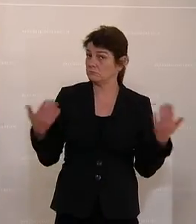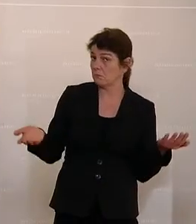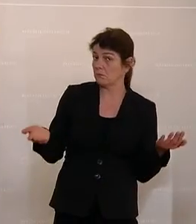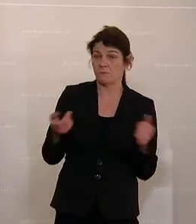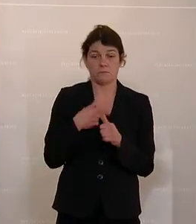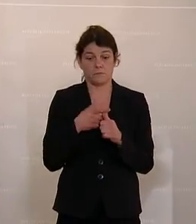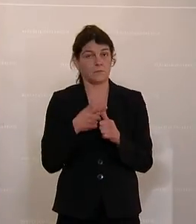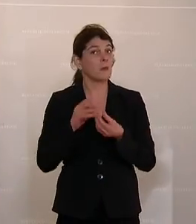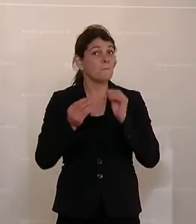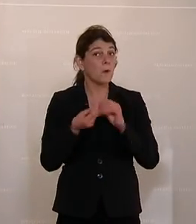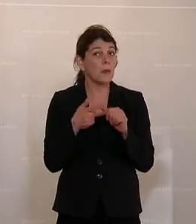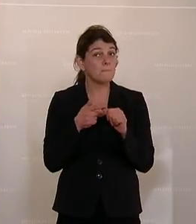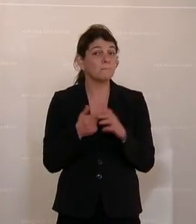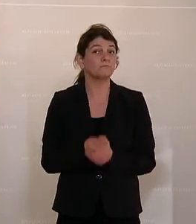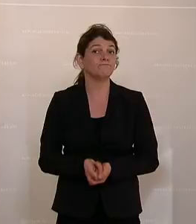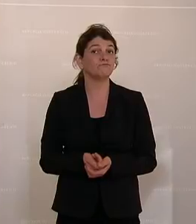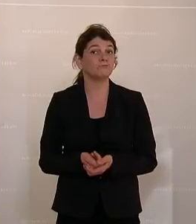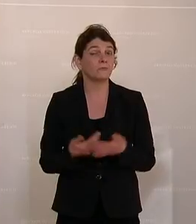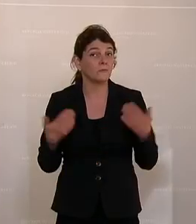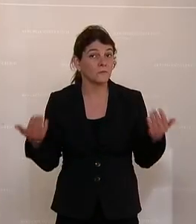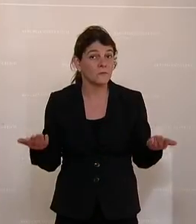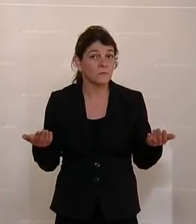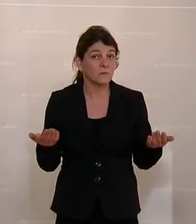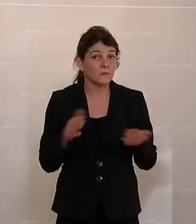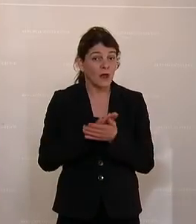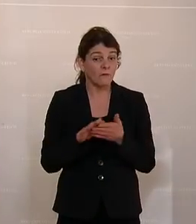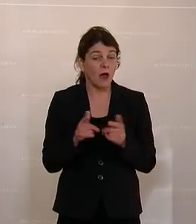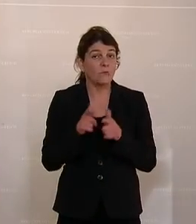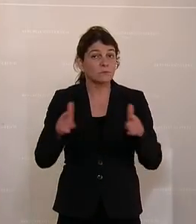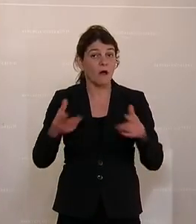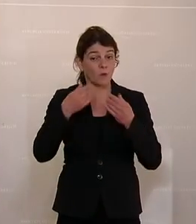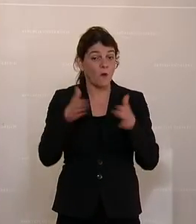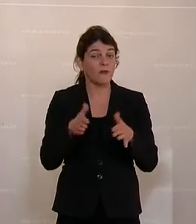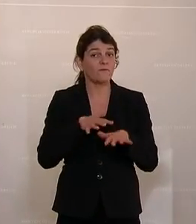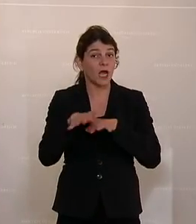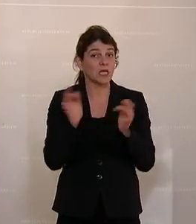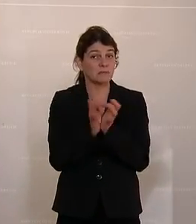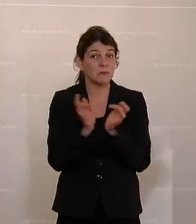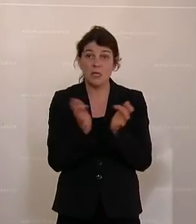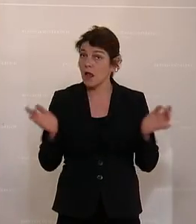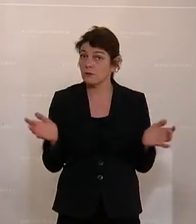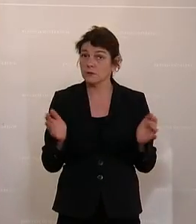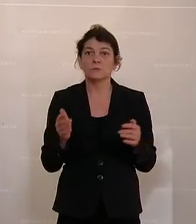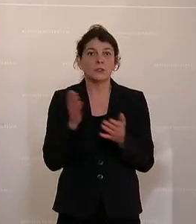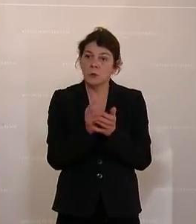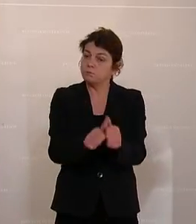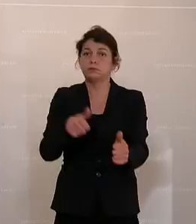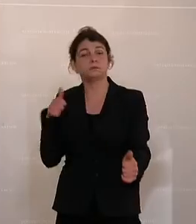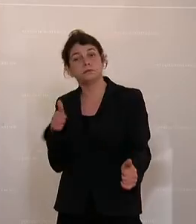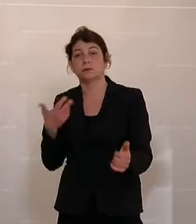einmal das Problem, dass einfach der Ausbau der öffentlichen Verkehrsmittel weit hinterherhinkt.